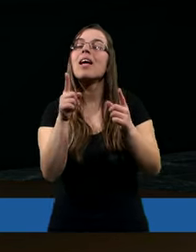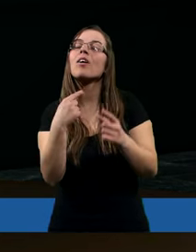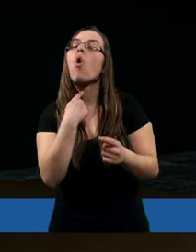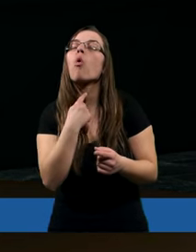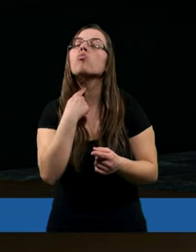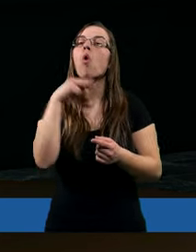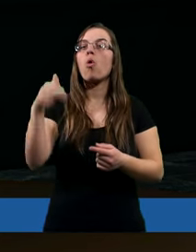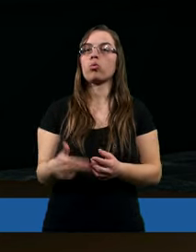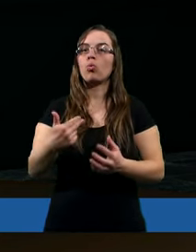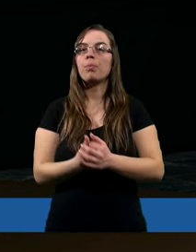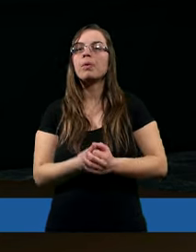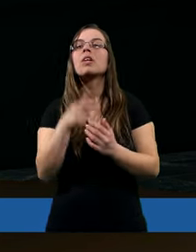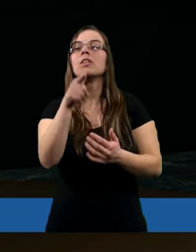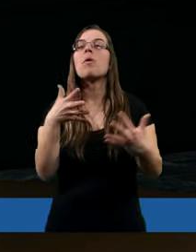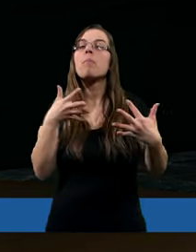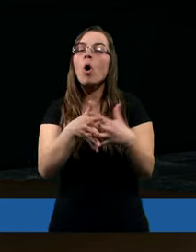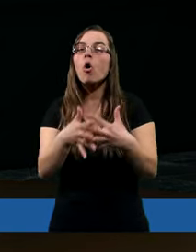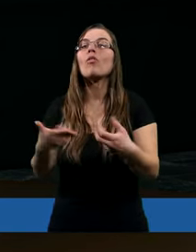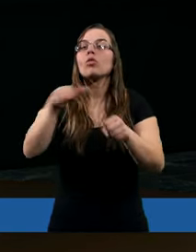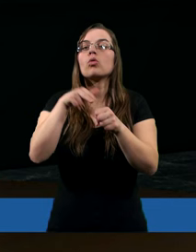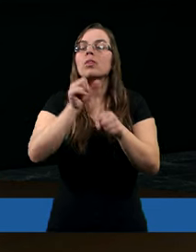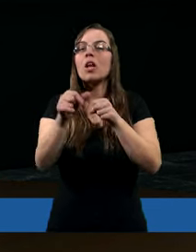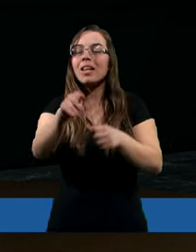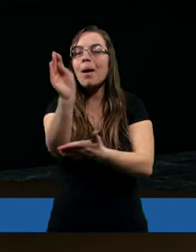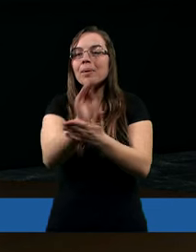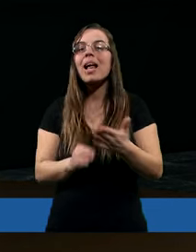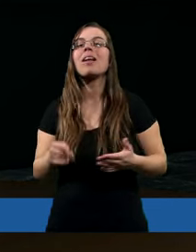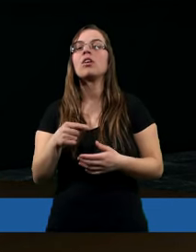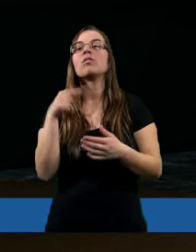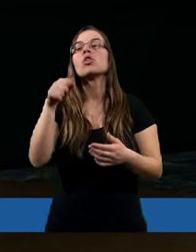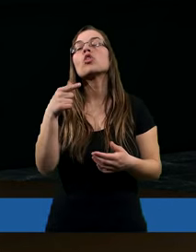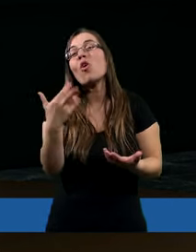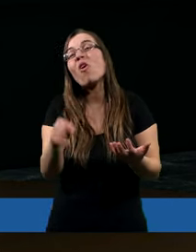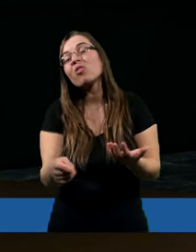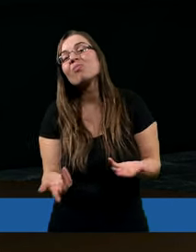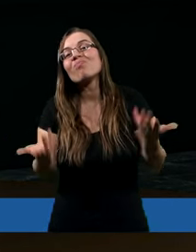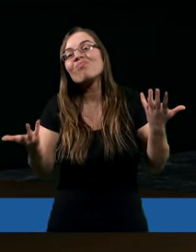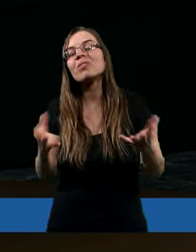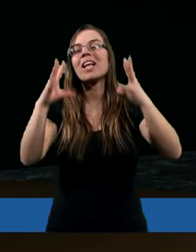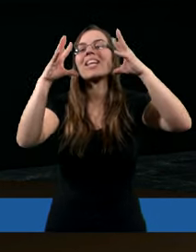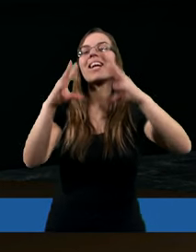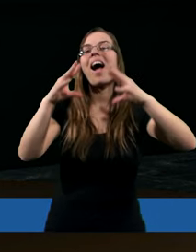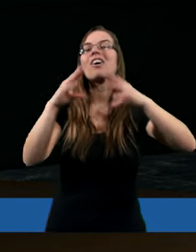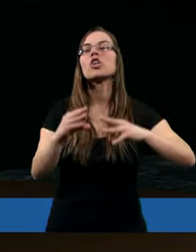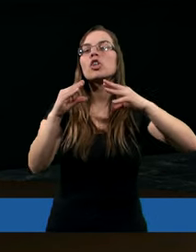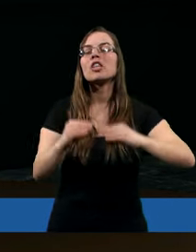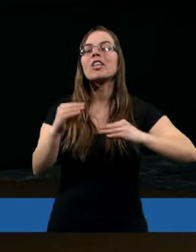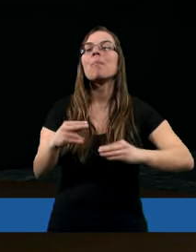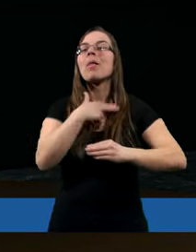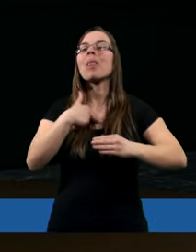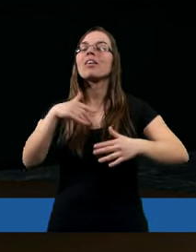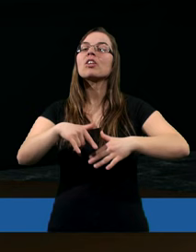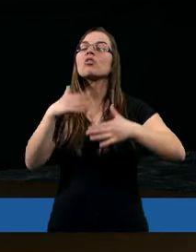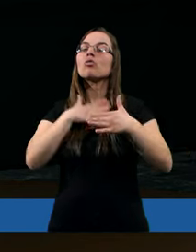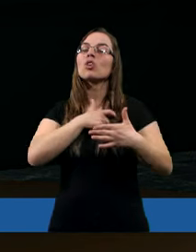głosy, te proroctwa, jak to tu zostało nazwane, no to to gasimy ten głos i coraz mniej